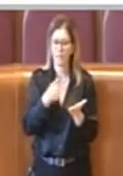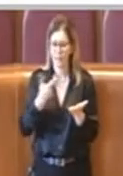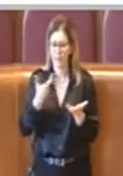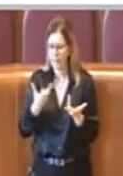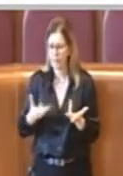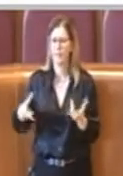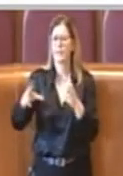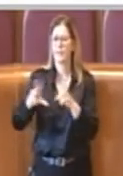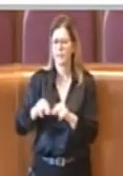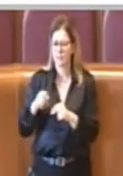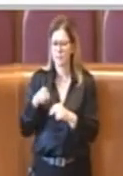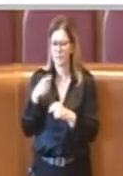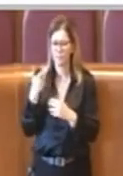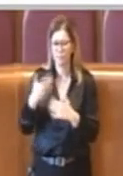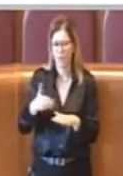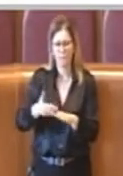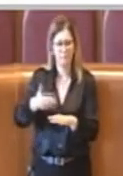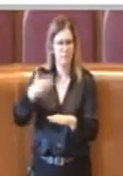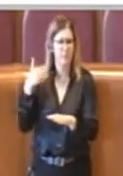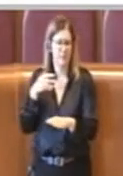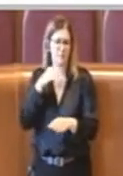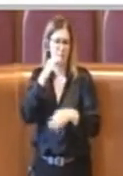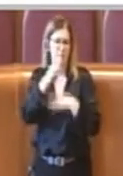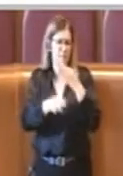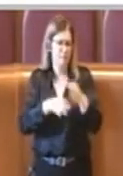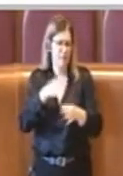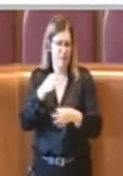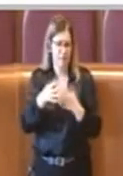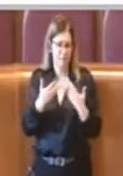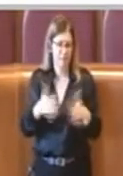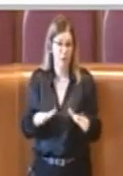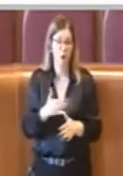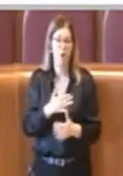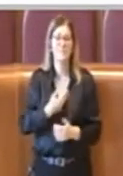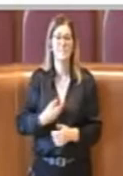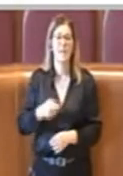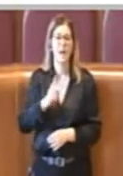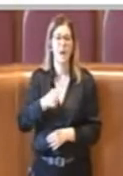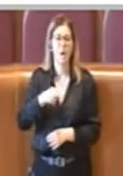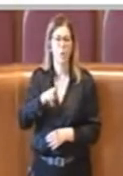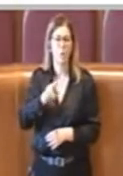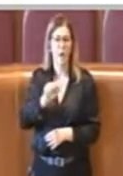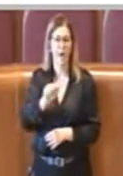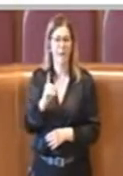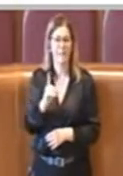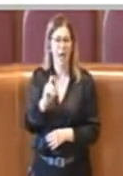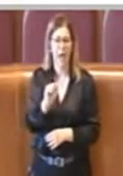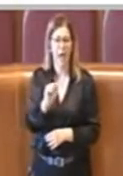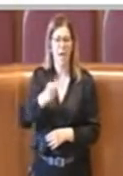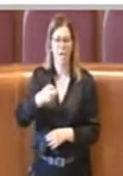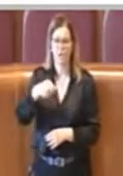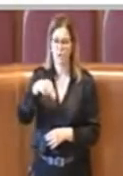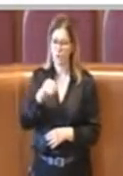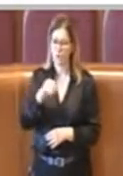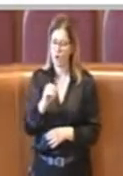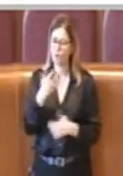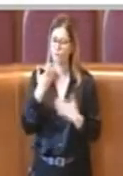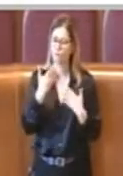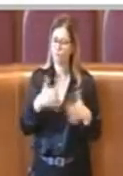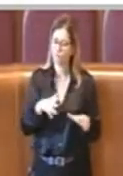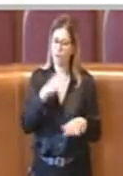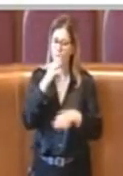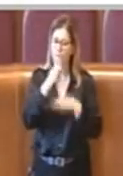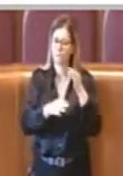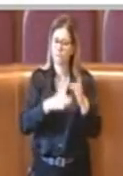già è stato detto da altri prima di me. La consigliera Guadagno ha sottolineato tutti gli aspetti più